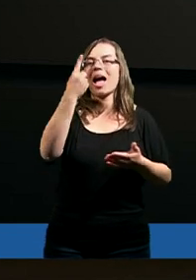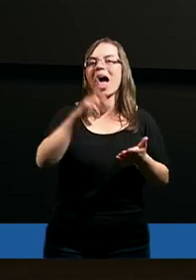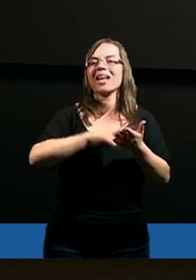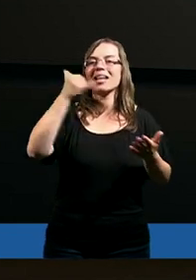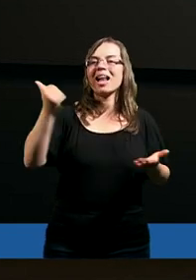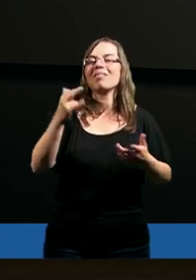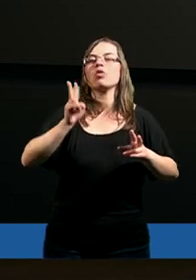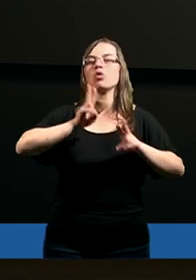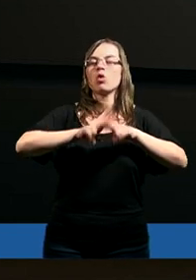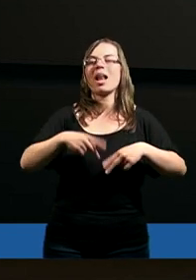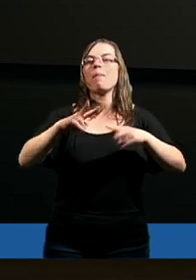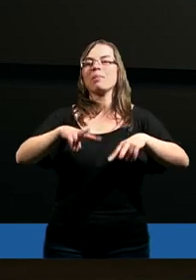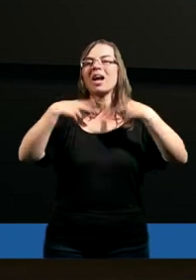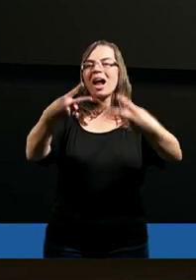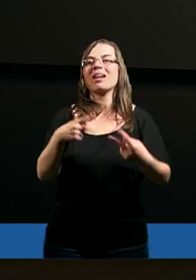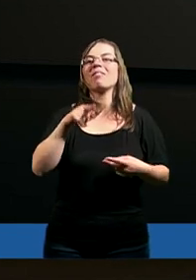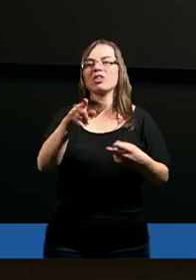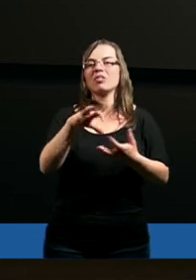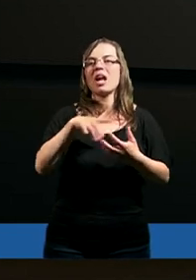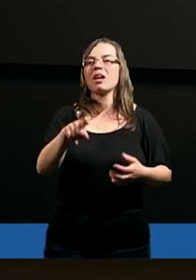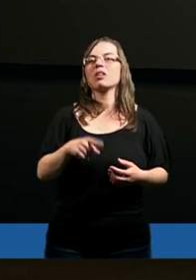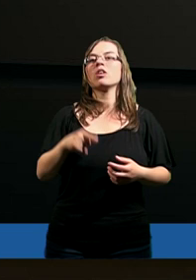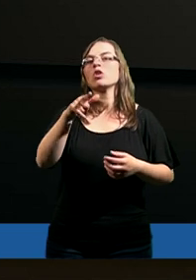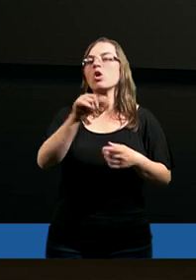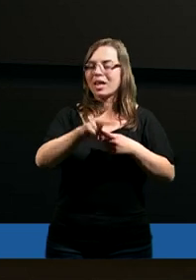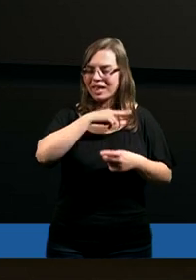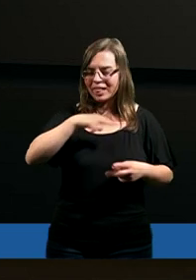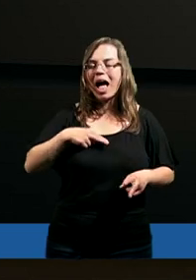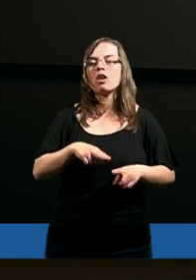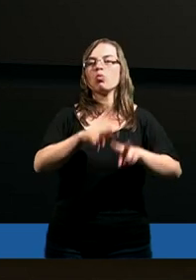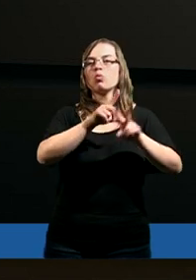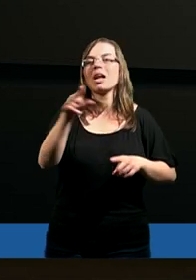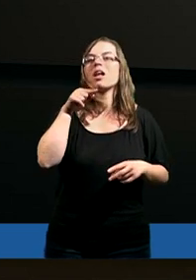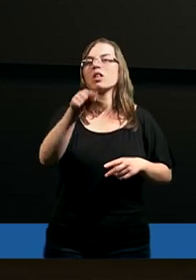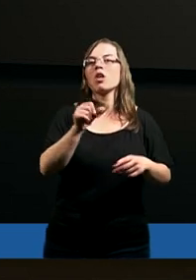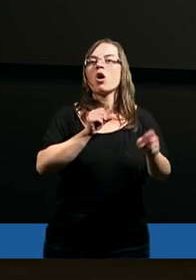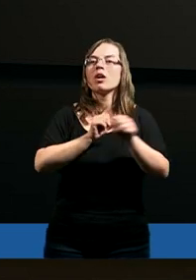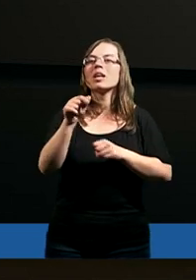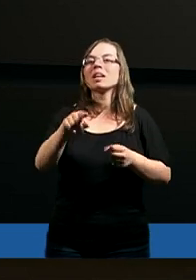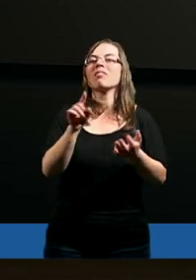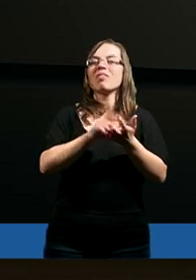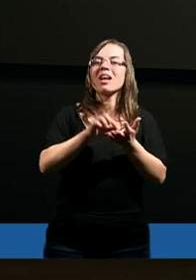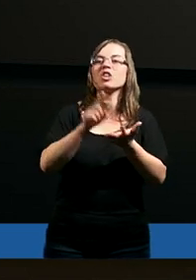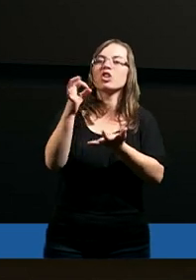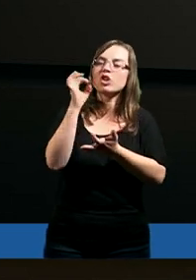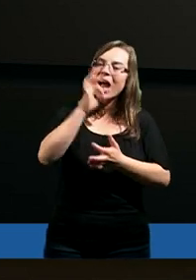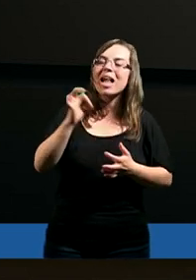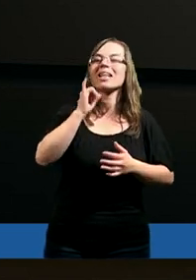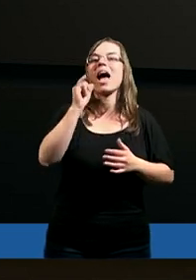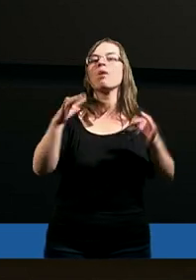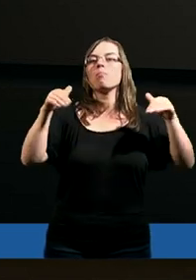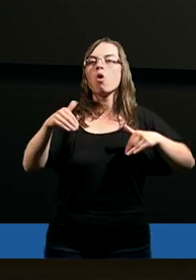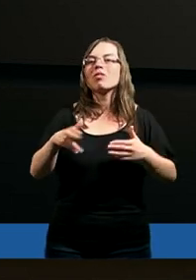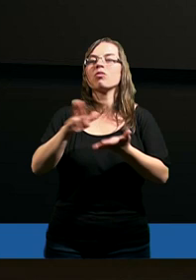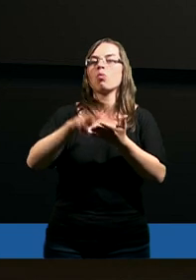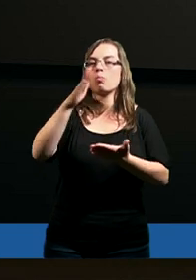raz na zawsze została przekazana świętym. To jest nasz udział. To jest szansa, możliwość, którą Bóg